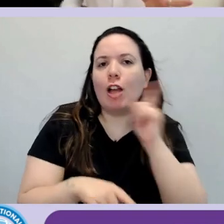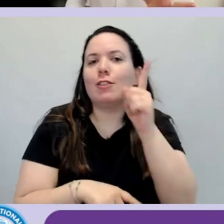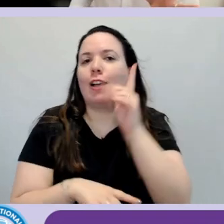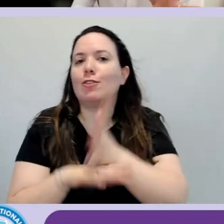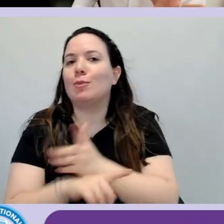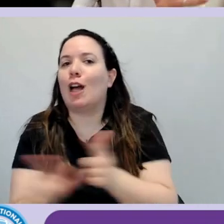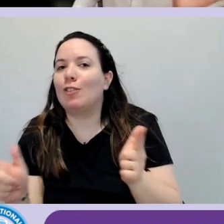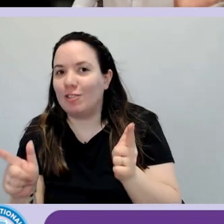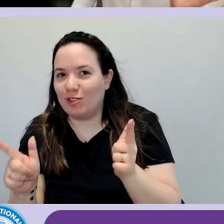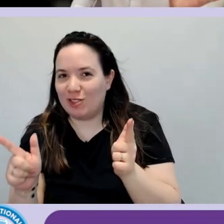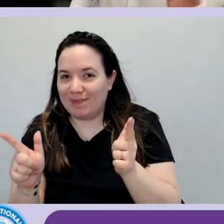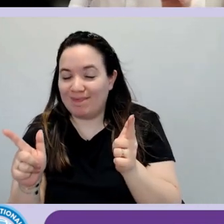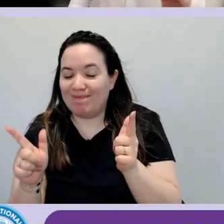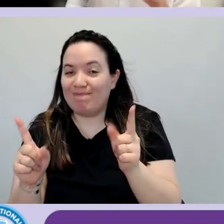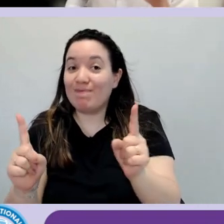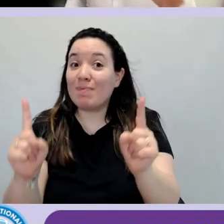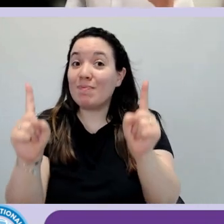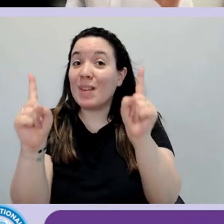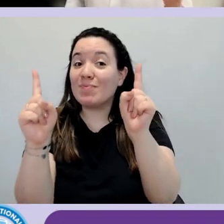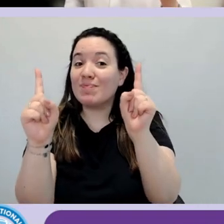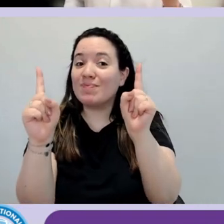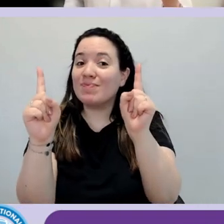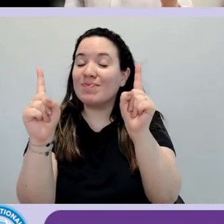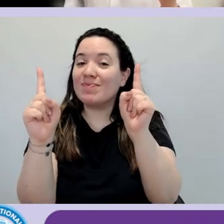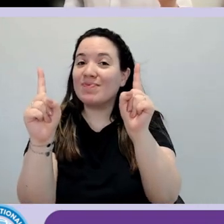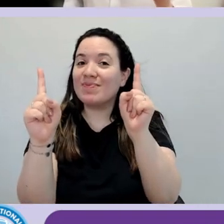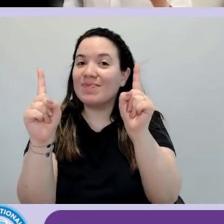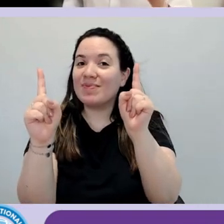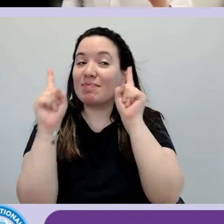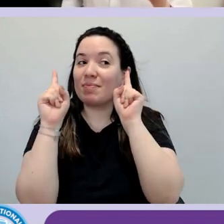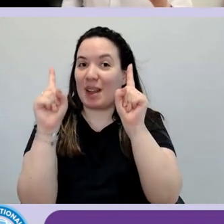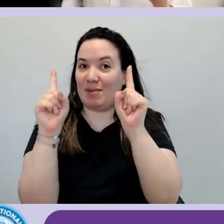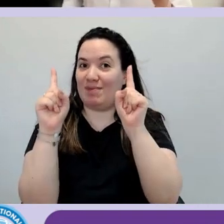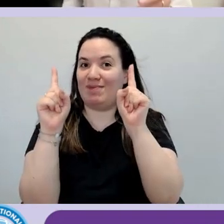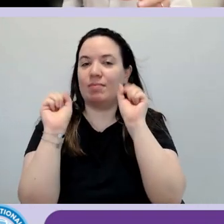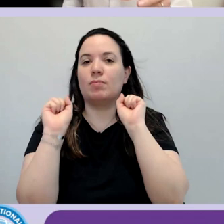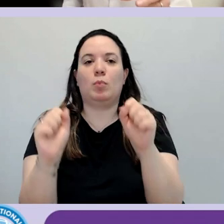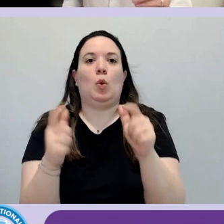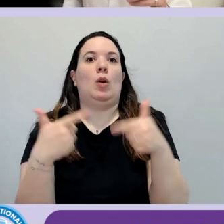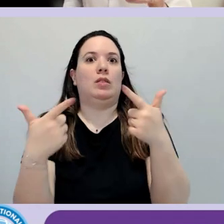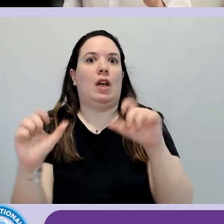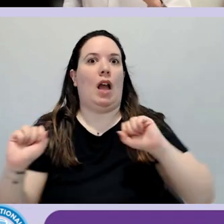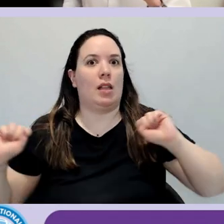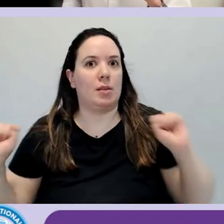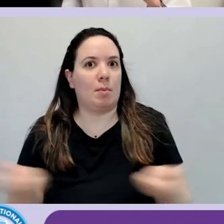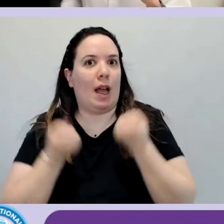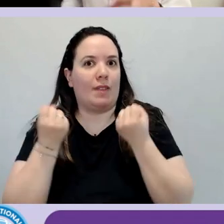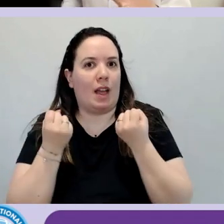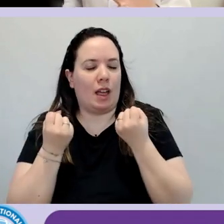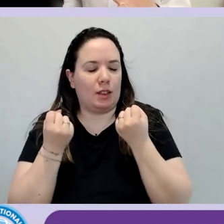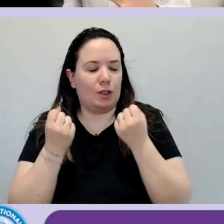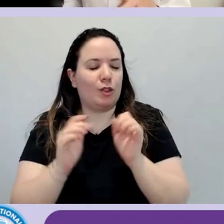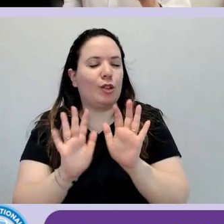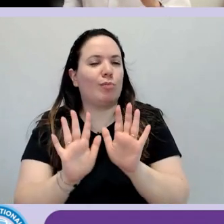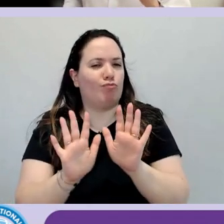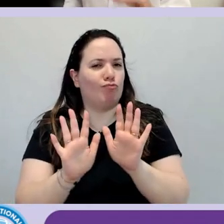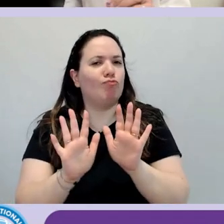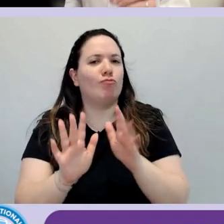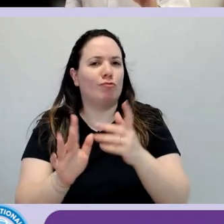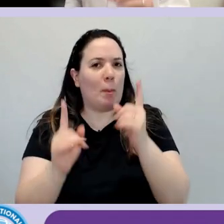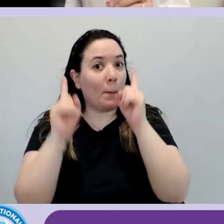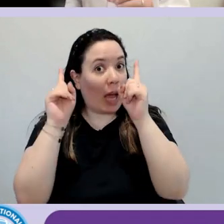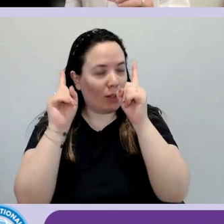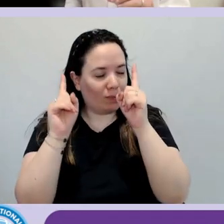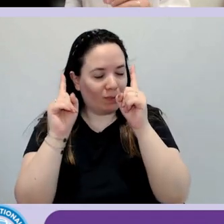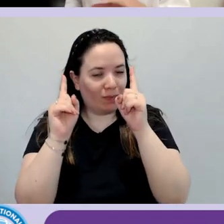Però, però, questa cosa non può spaventare. C'è un però, nel senso che, in fondo, dobbiamo